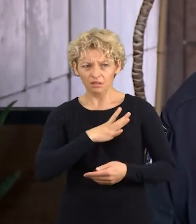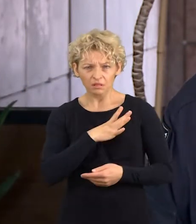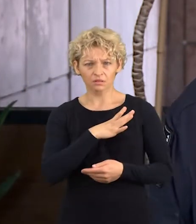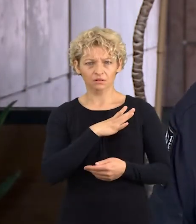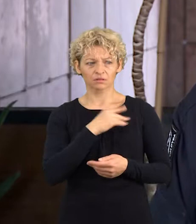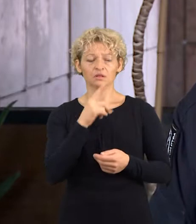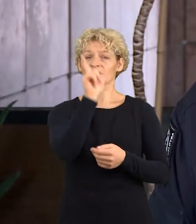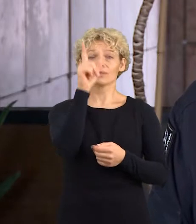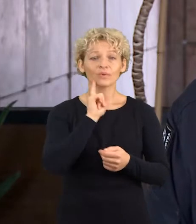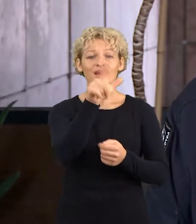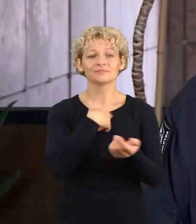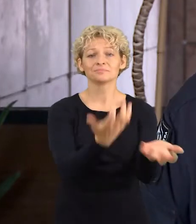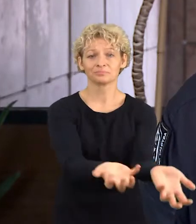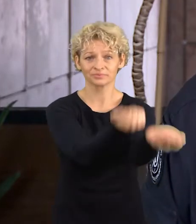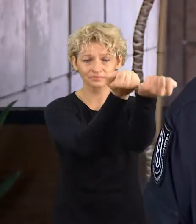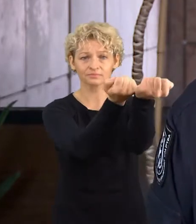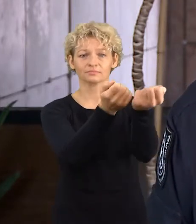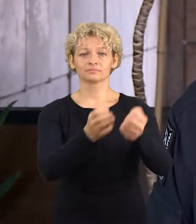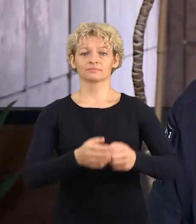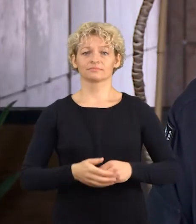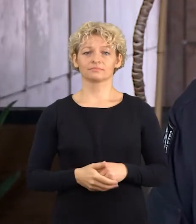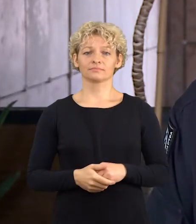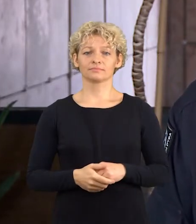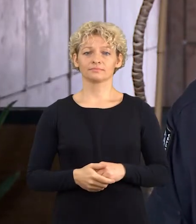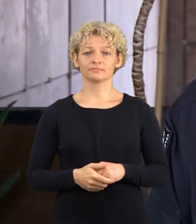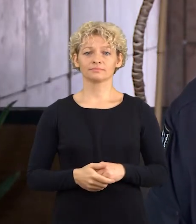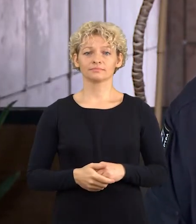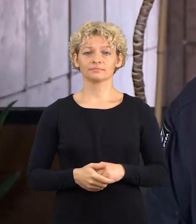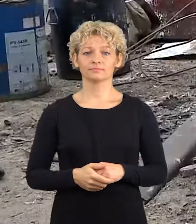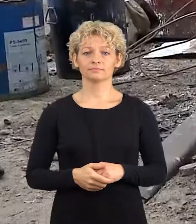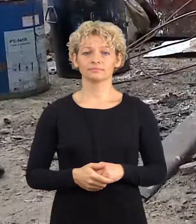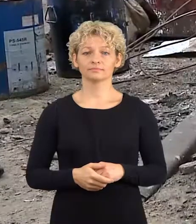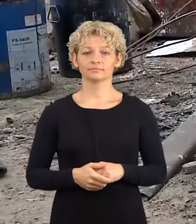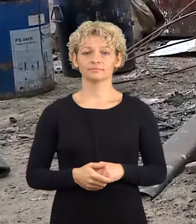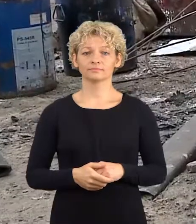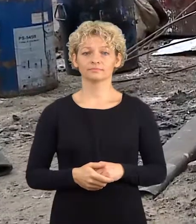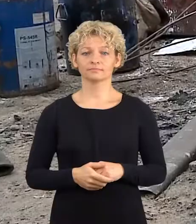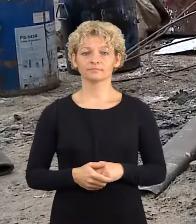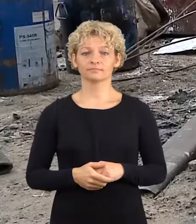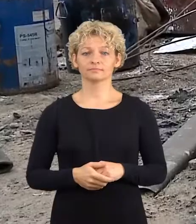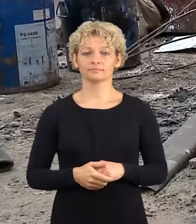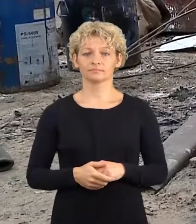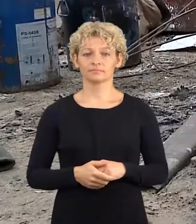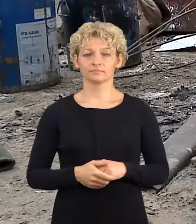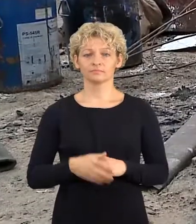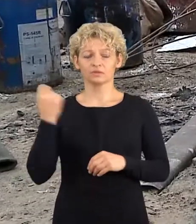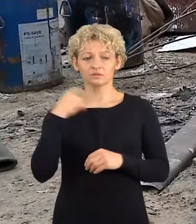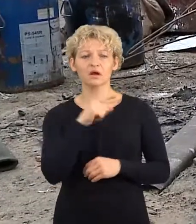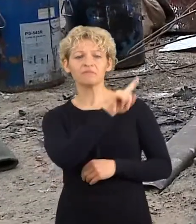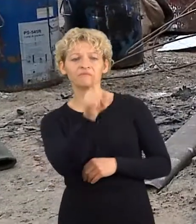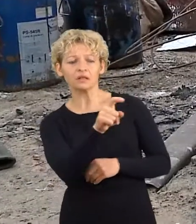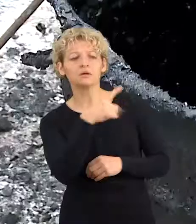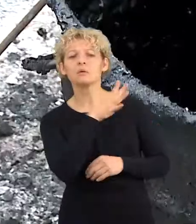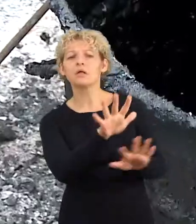Užsidegos negiom medžiagom, jie buvo tiesiog izoliuoti toje patalpai. Ugnėgesys sako, kad žmonių keistų elgesių negali